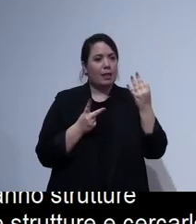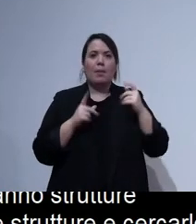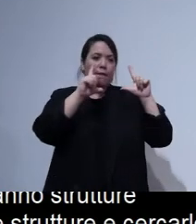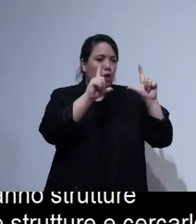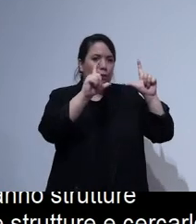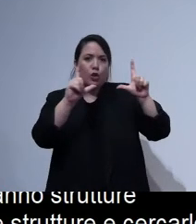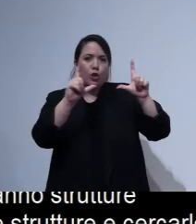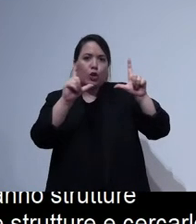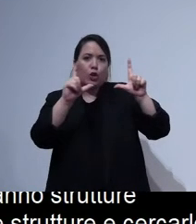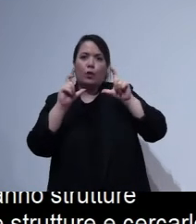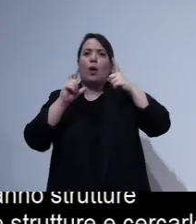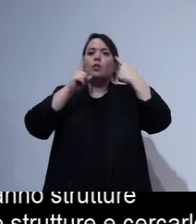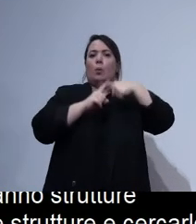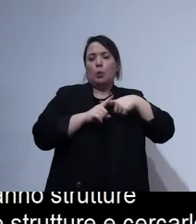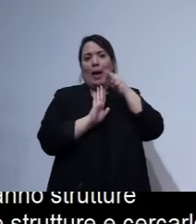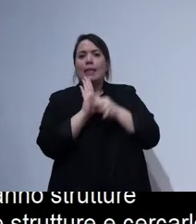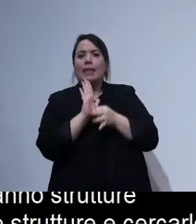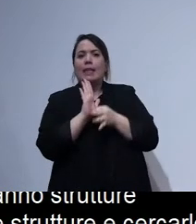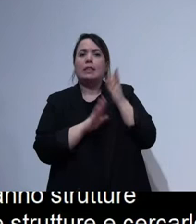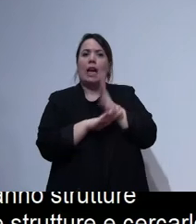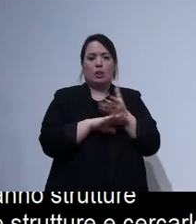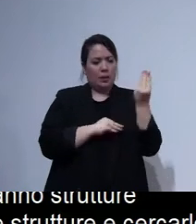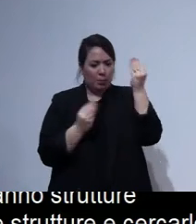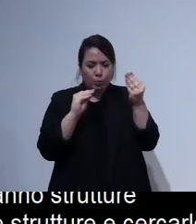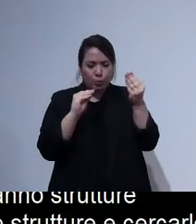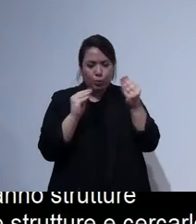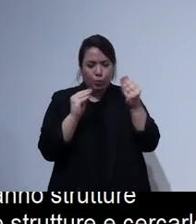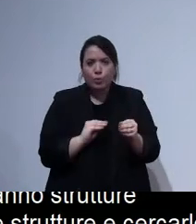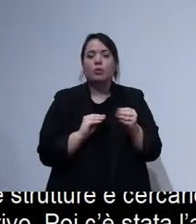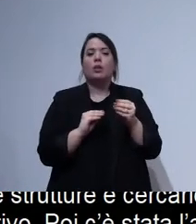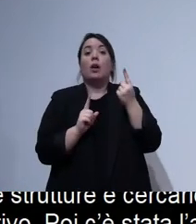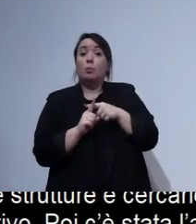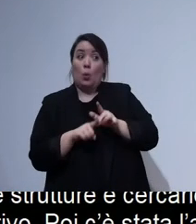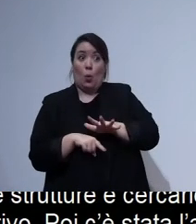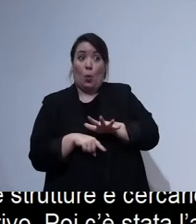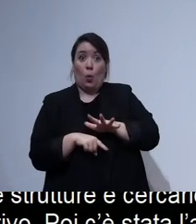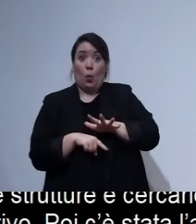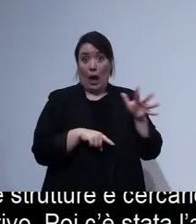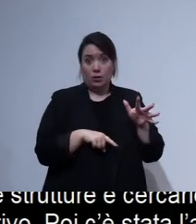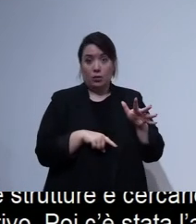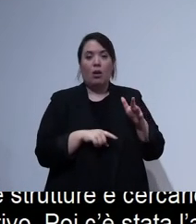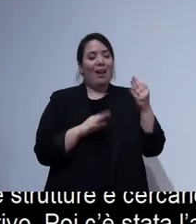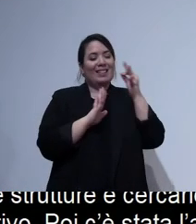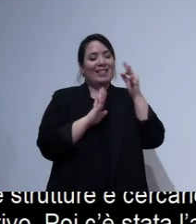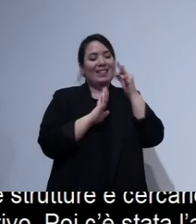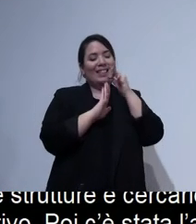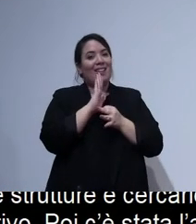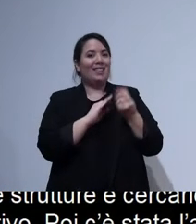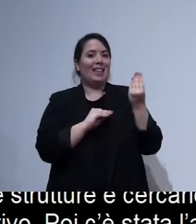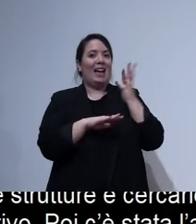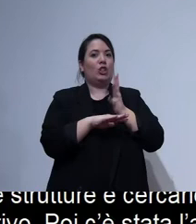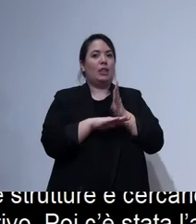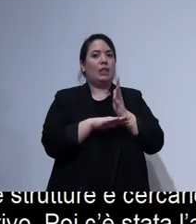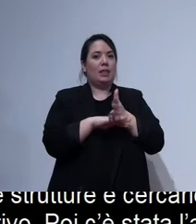accessibilità, ma poi c'è anche un'altra questione da affrontare. Non sempre le caratteristiche di accessibilità